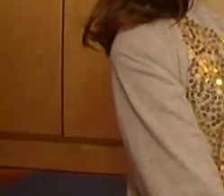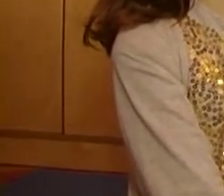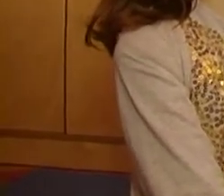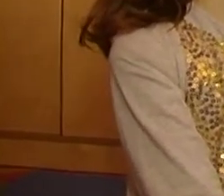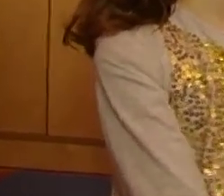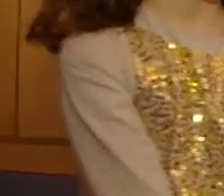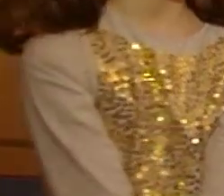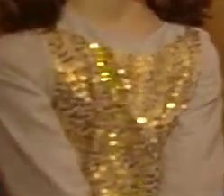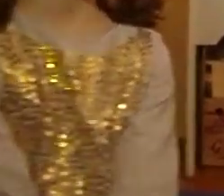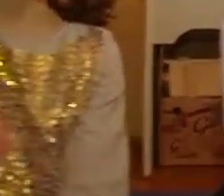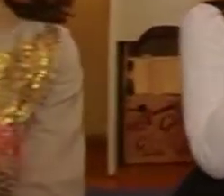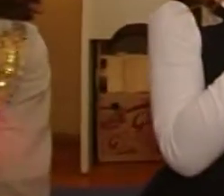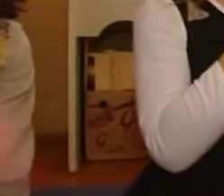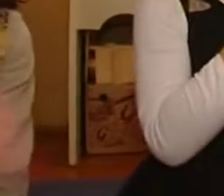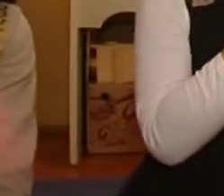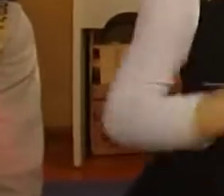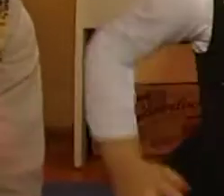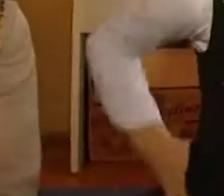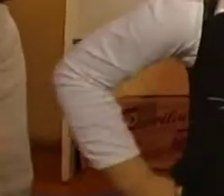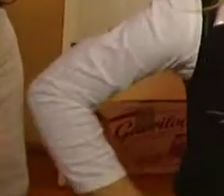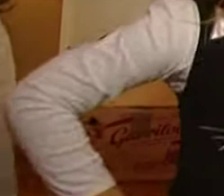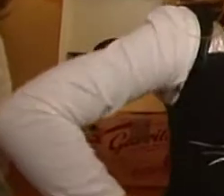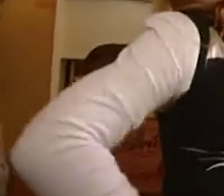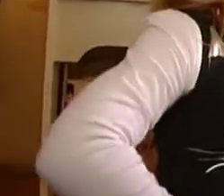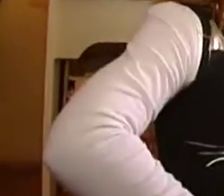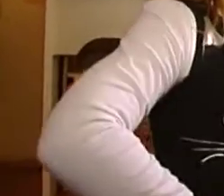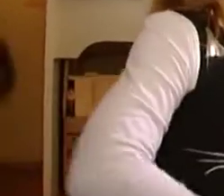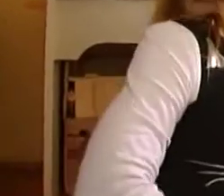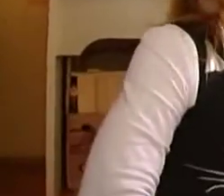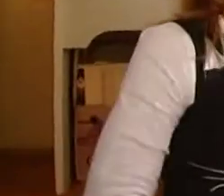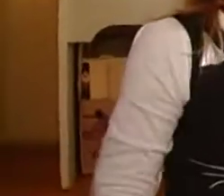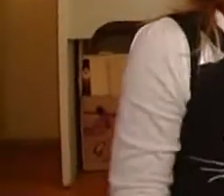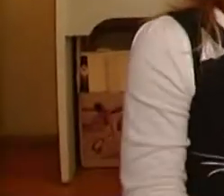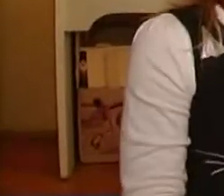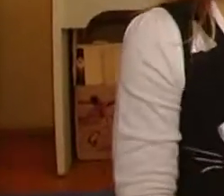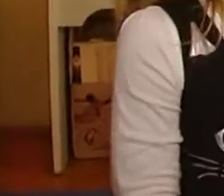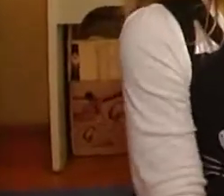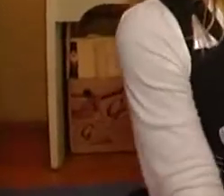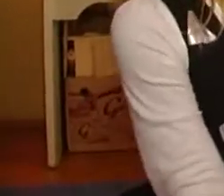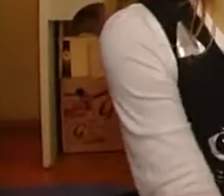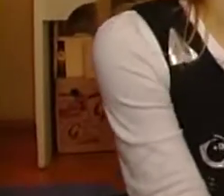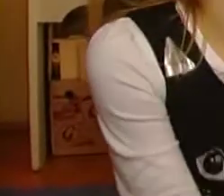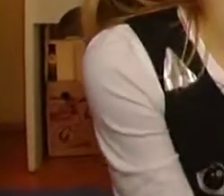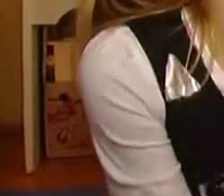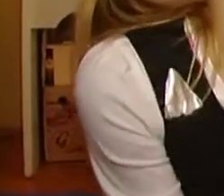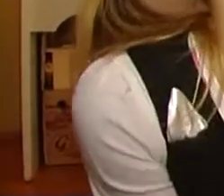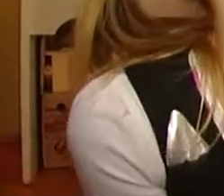A što ti voliš evo najviše paputi u vrtiću? Jesti. Što ti je najdraže kad tete spreme? Lazanje.